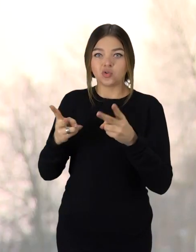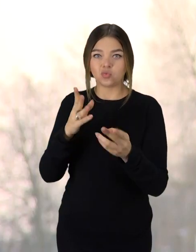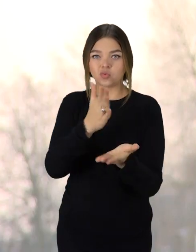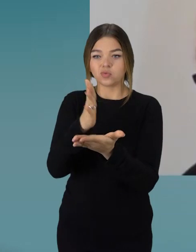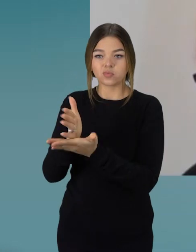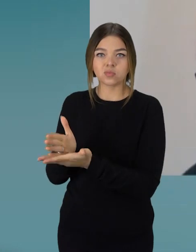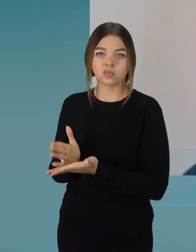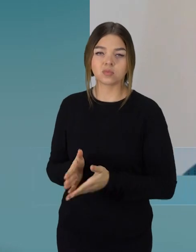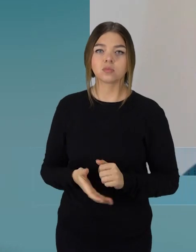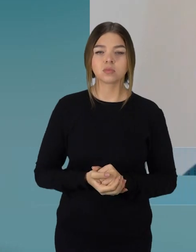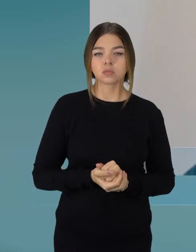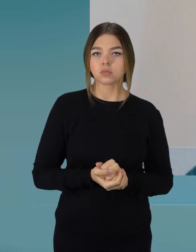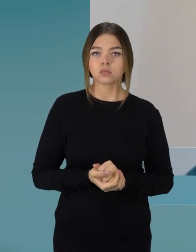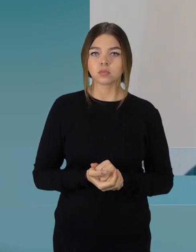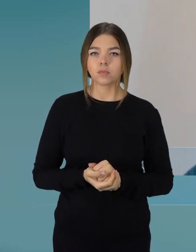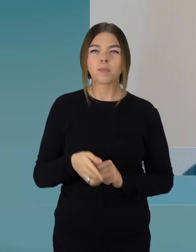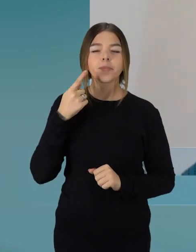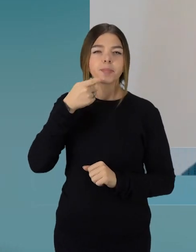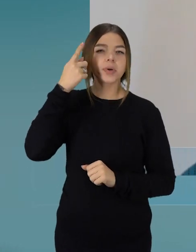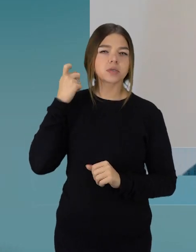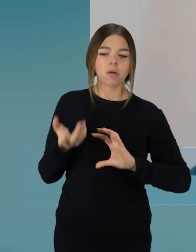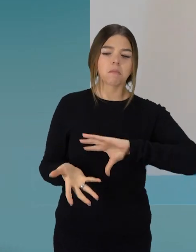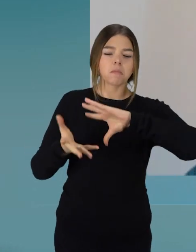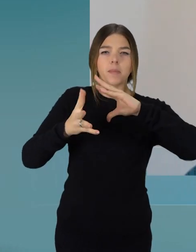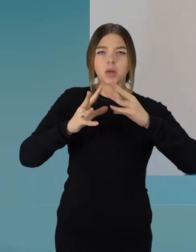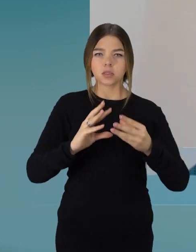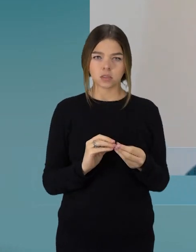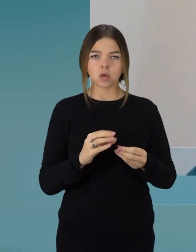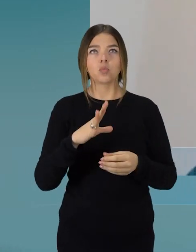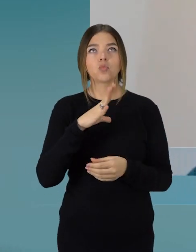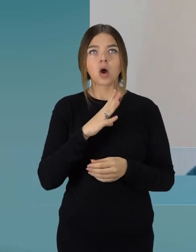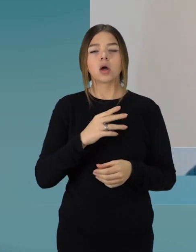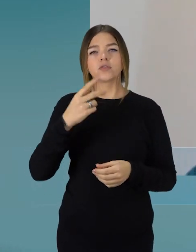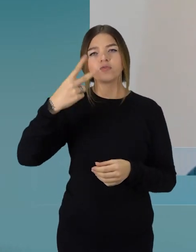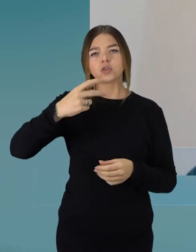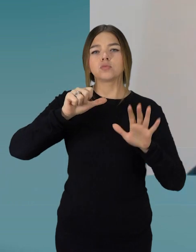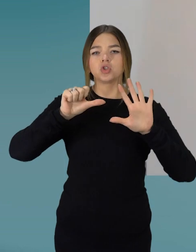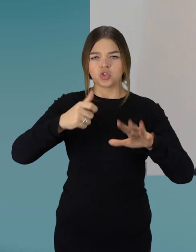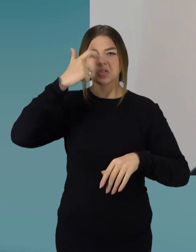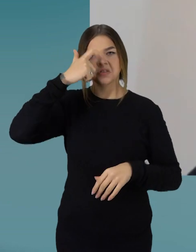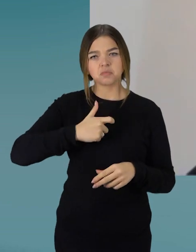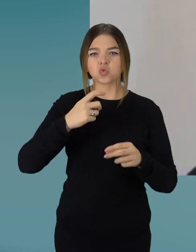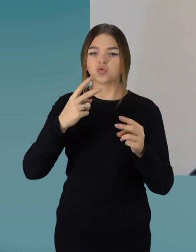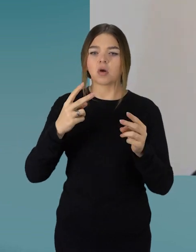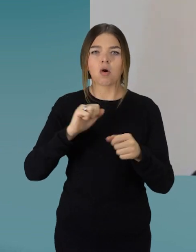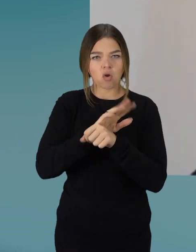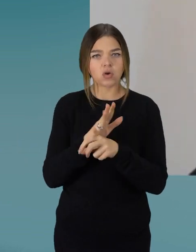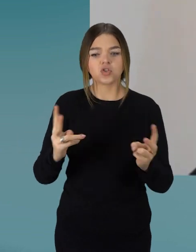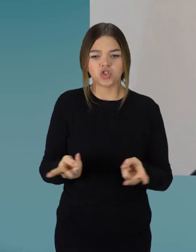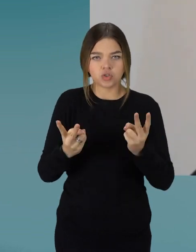Apibendrintai, tai per praėtą savaitę turėjome tokius rimtus 26 žydinius Šiauliu